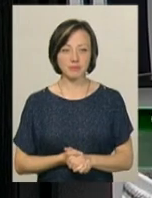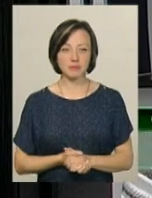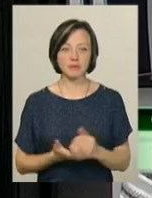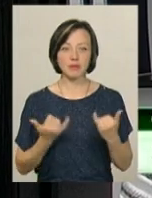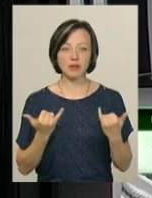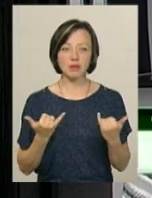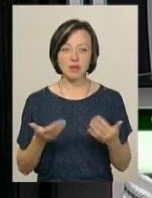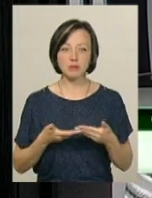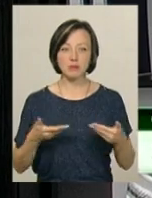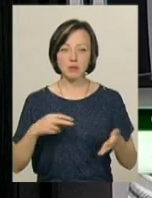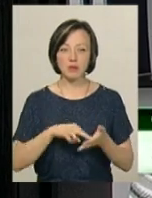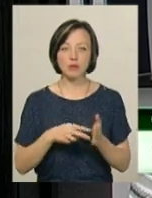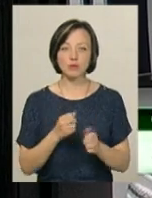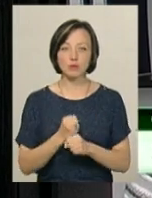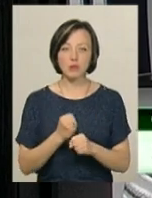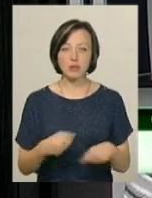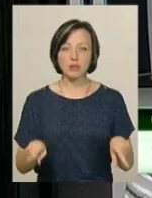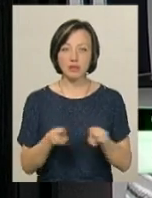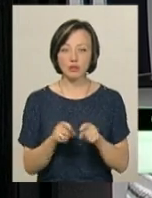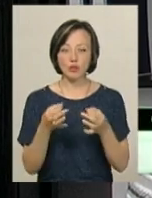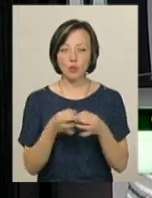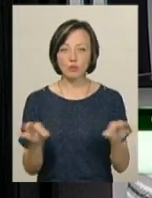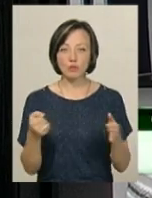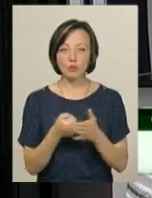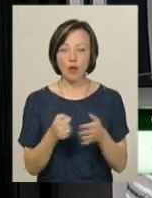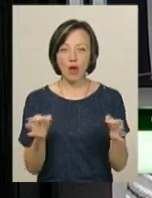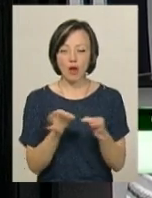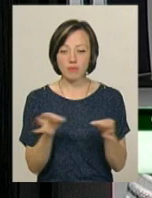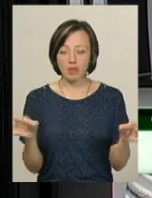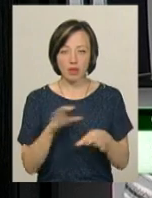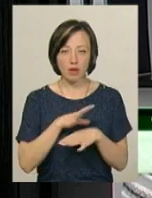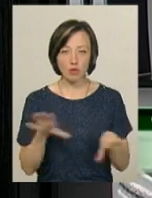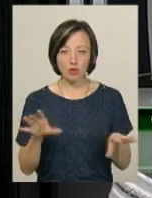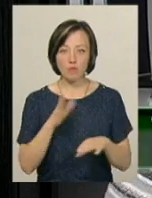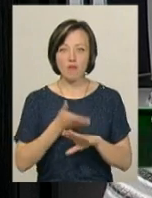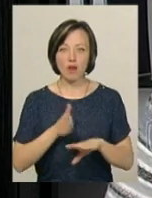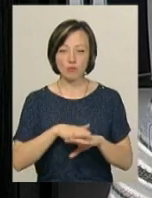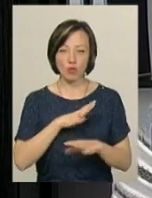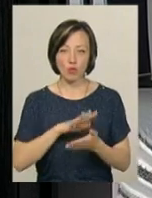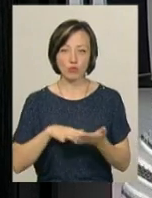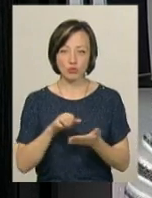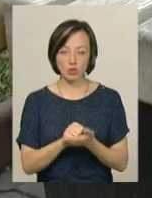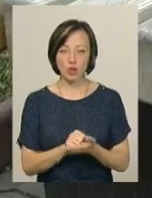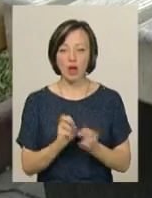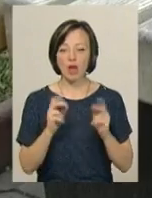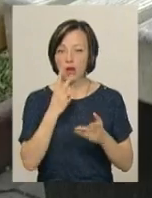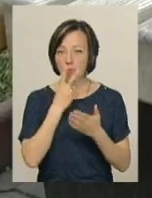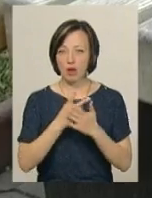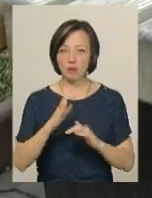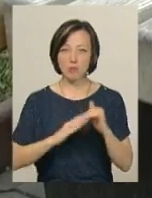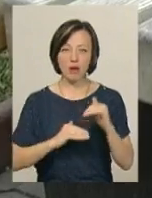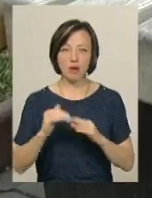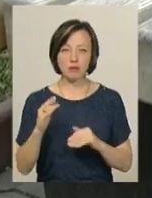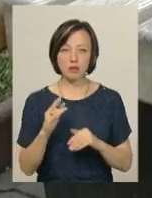плануємо зробити так, щоб доступу до проводів не було, щоб їх було тяжче ушкодити. Але, як показує практика,